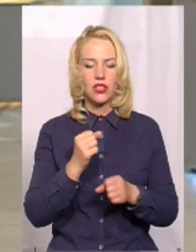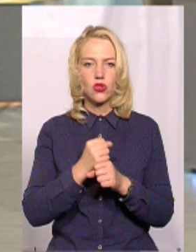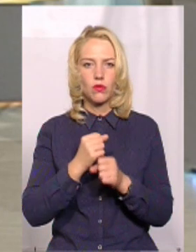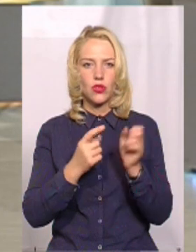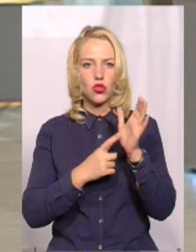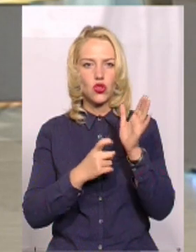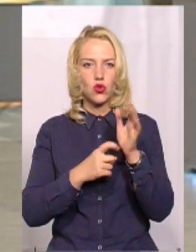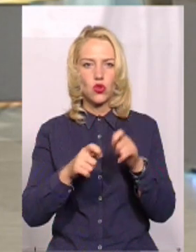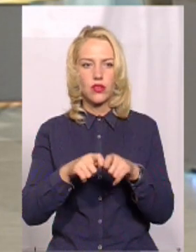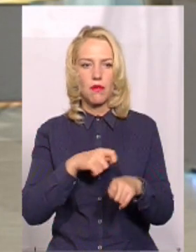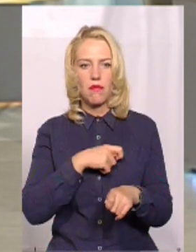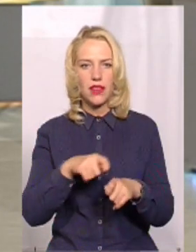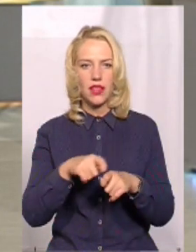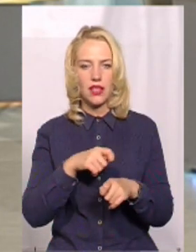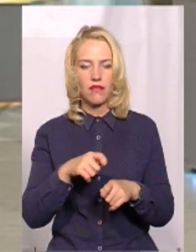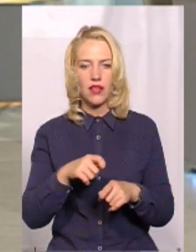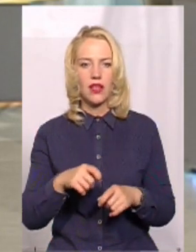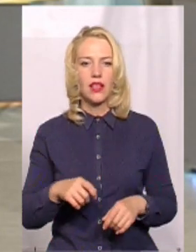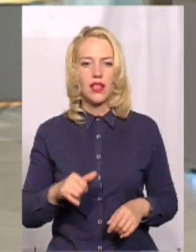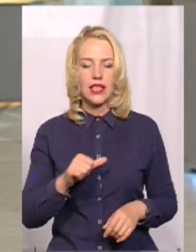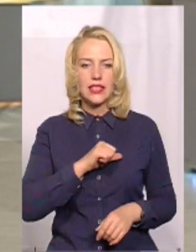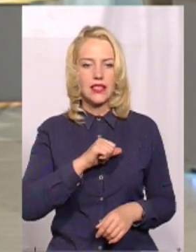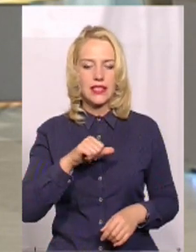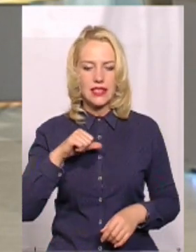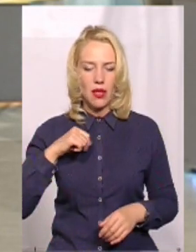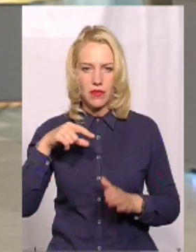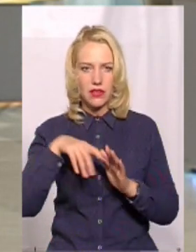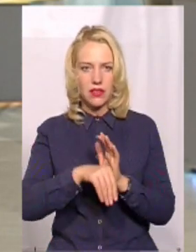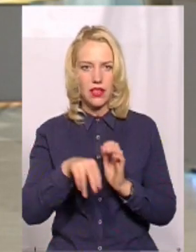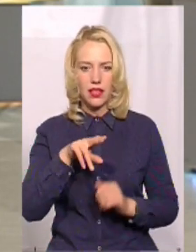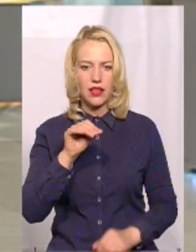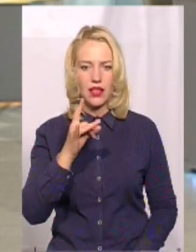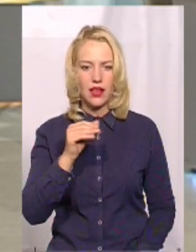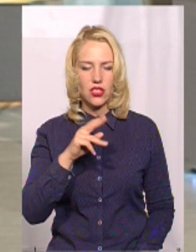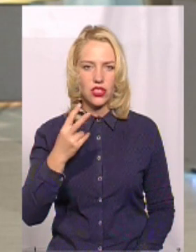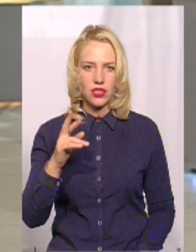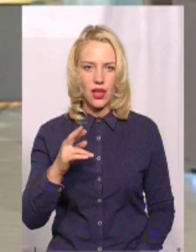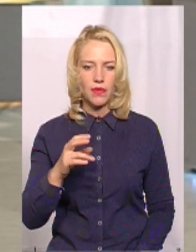Це в самій Дережній. І Новосілка Охримівці.